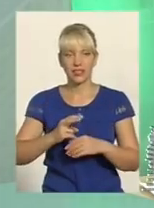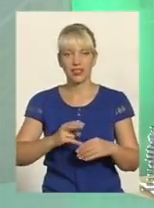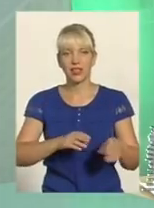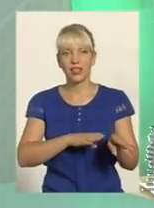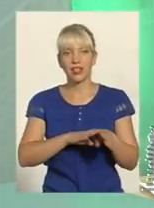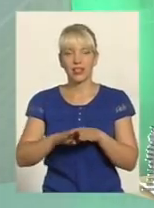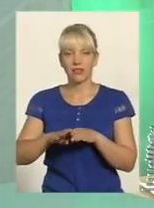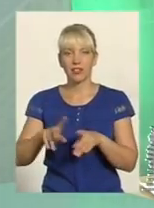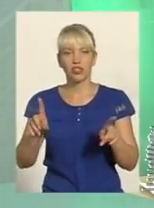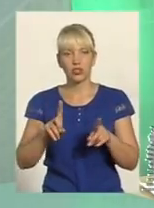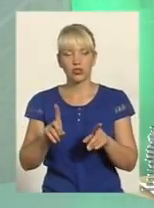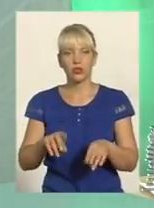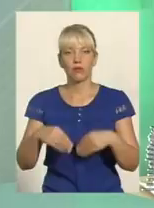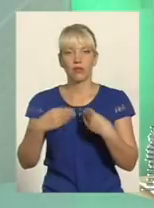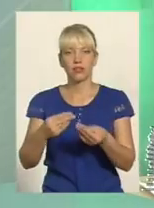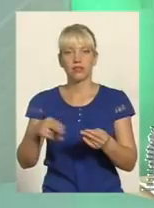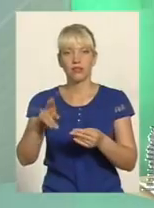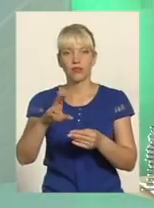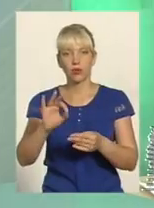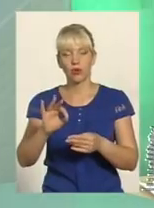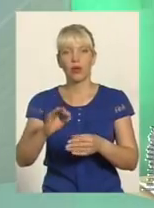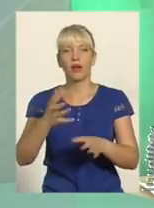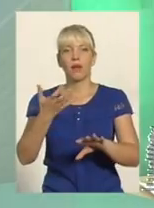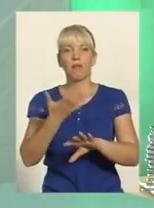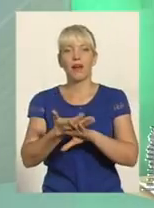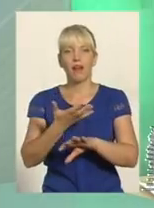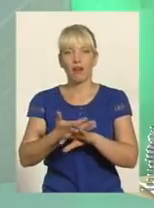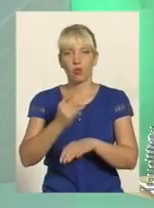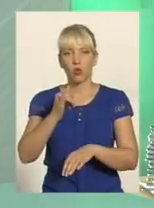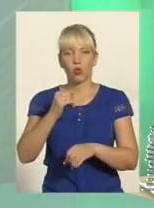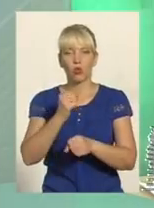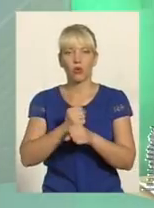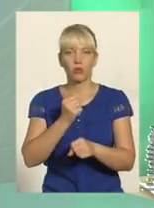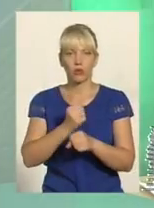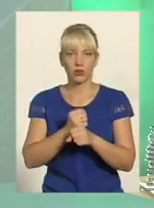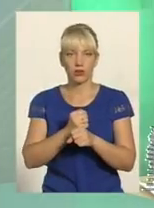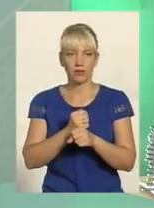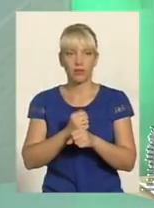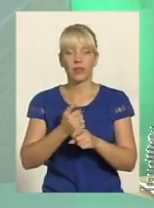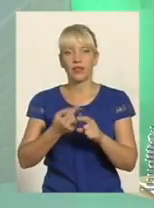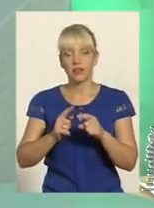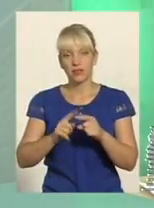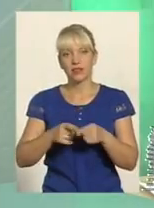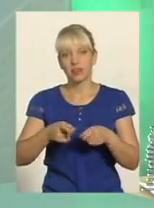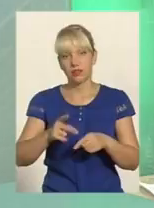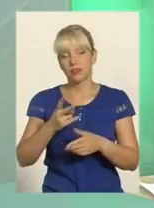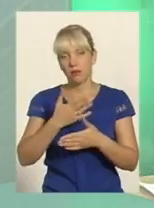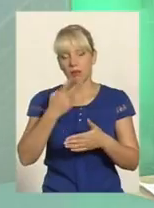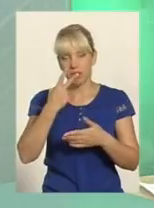призвів до браку в роботі Це дійсно брак в роботі, ми це бачимо, розуміємо Микола Олександрович,